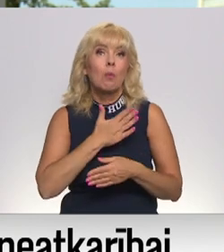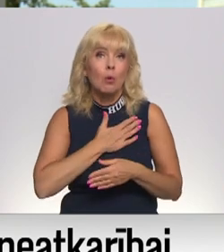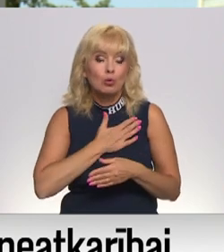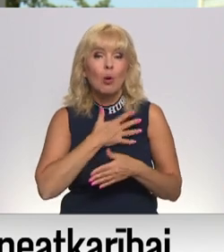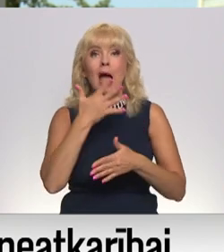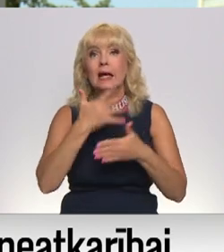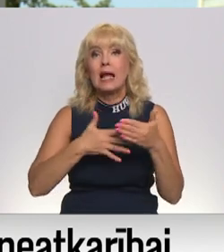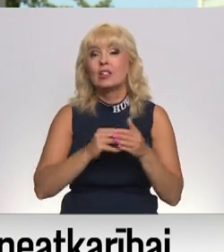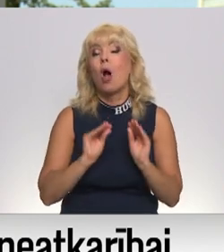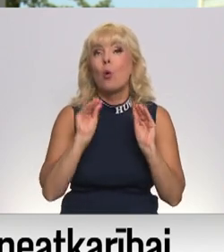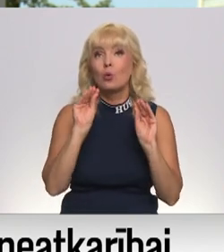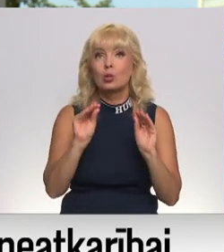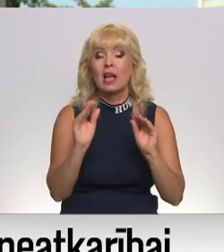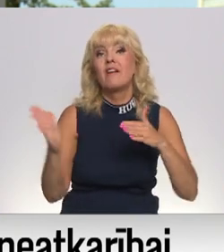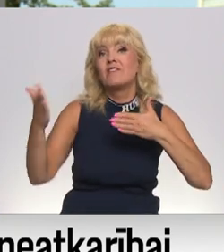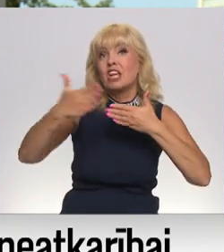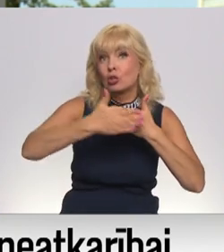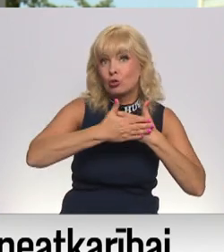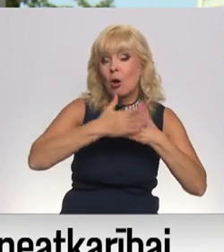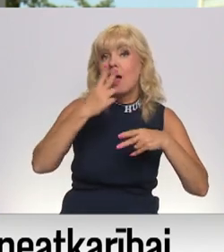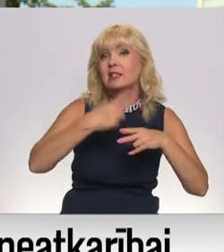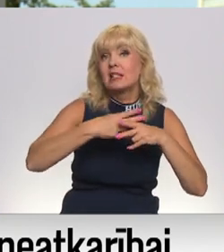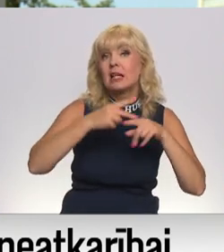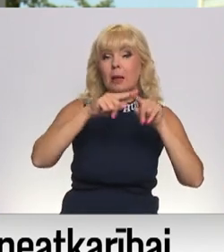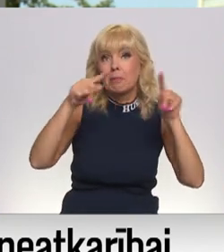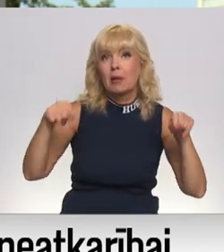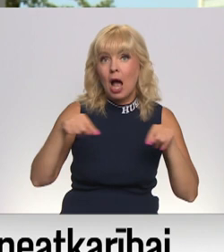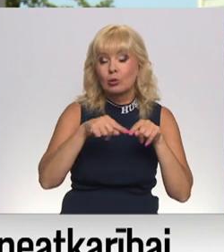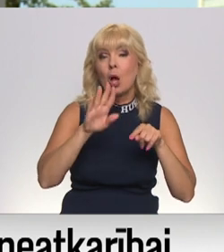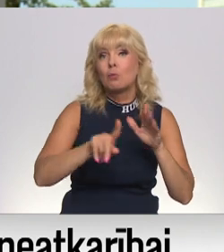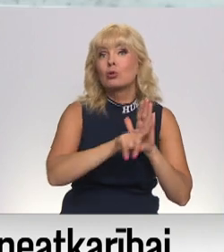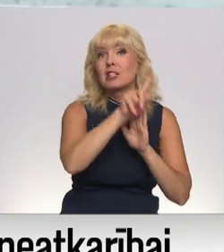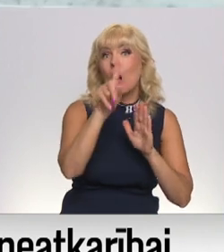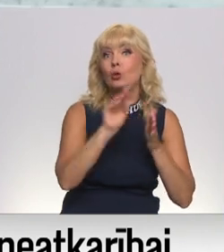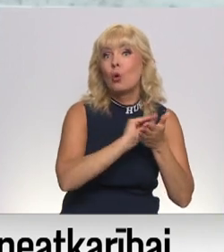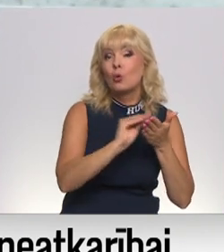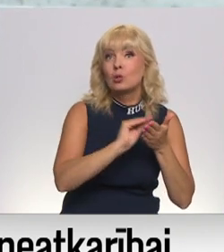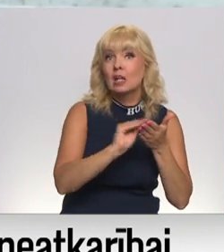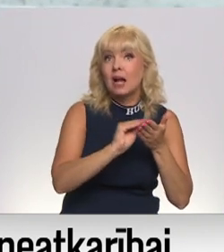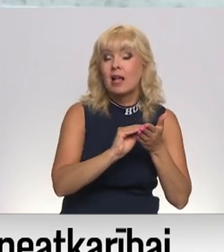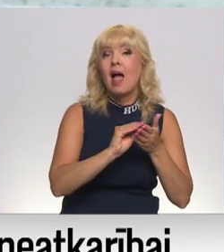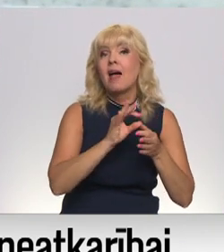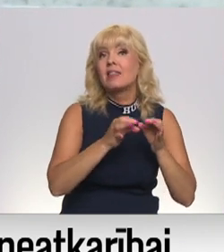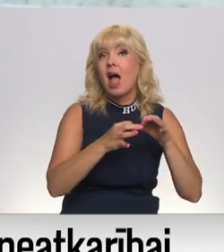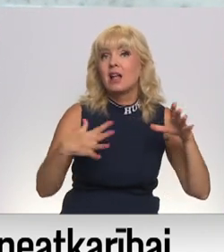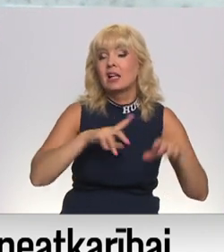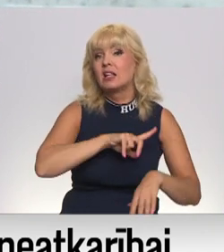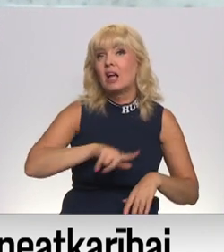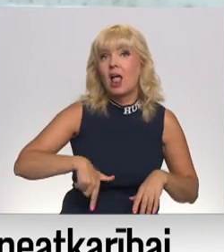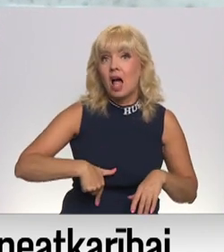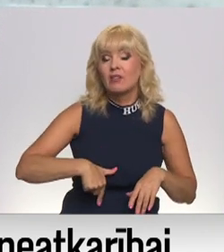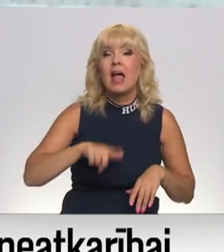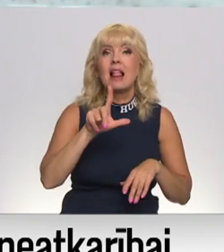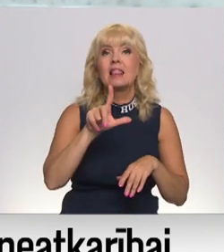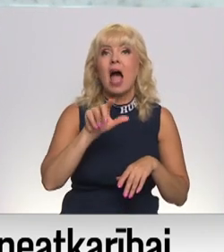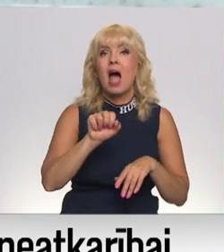risinojumu uzlikt pa virsu stikla ploksni, kur bijusi tas okutniešs uzraksts nātkarīgajai Latvijai, latiņu